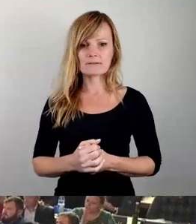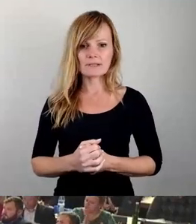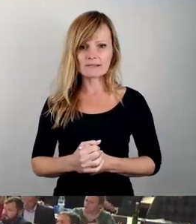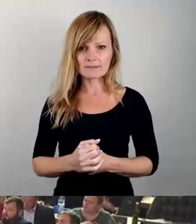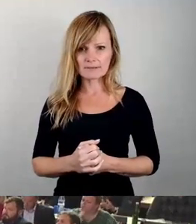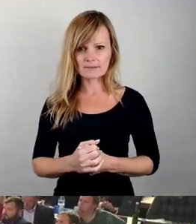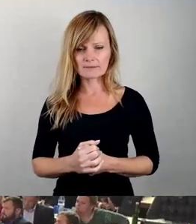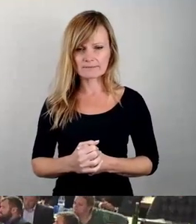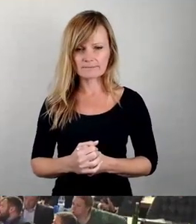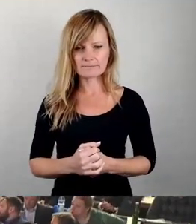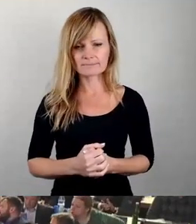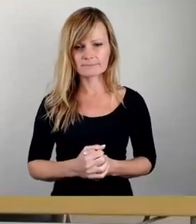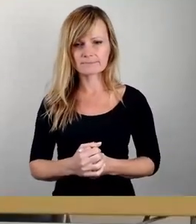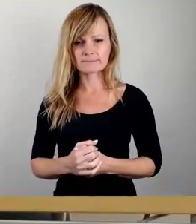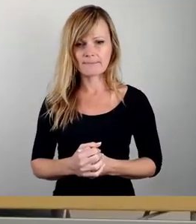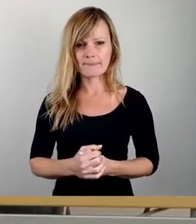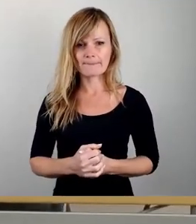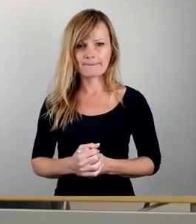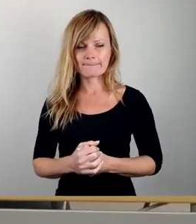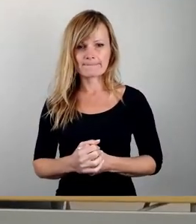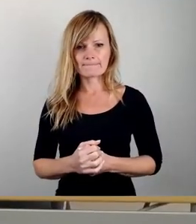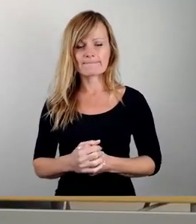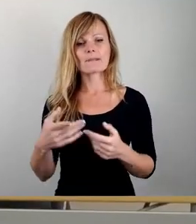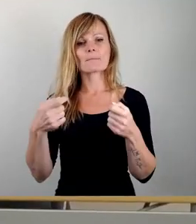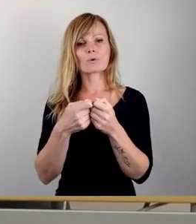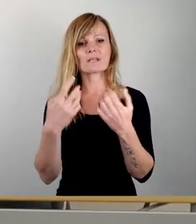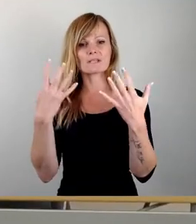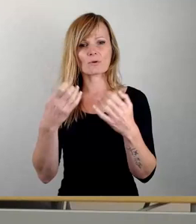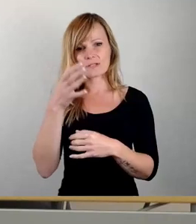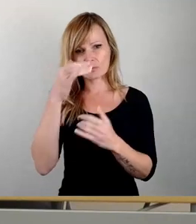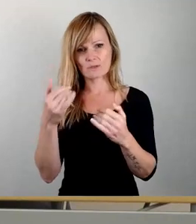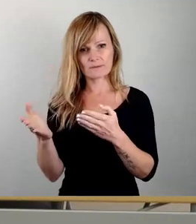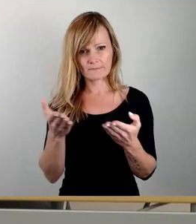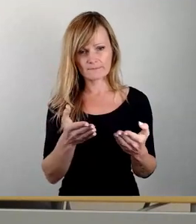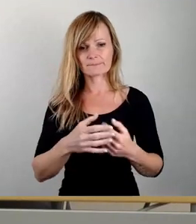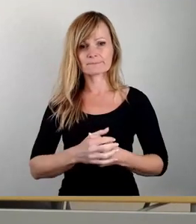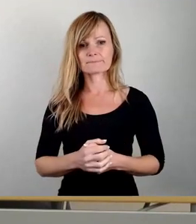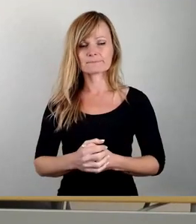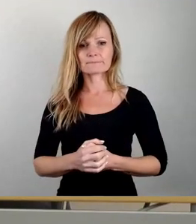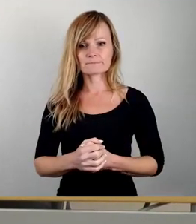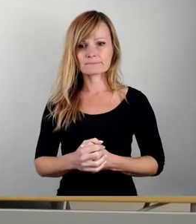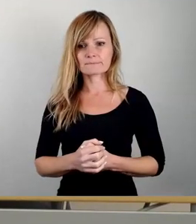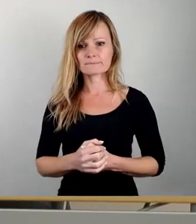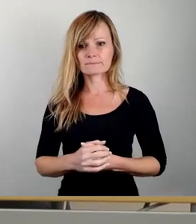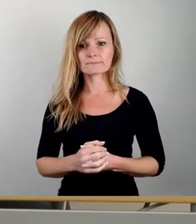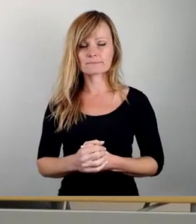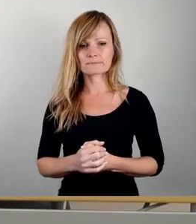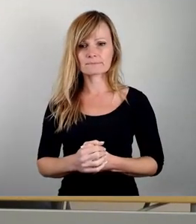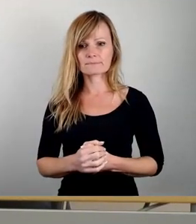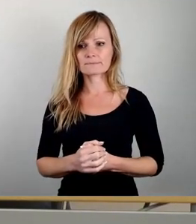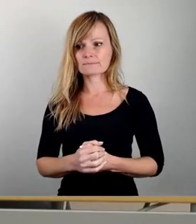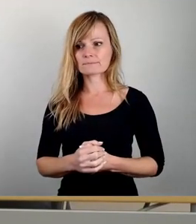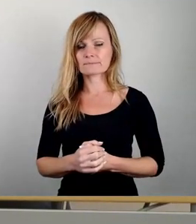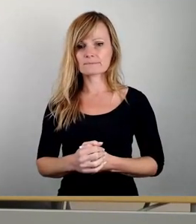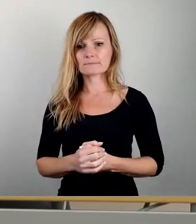Nächste in der Fraktionsrunde wäre Bündnis 90 die Grünen. Kein Bedarf. Dann CDU. Kein